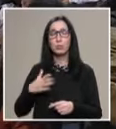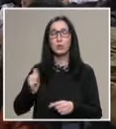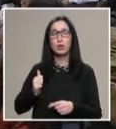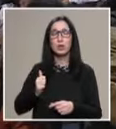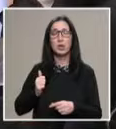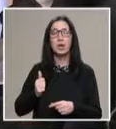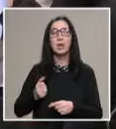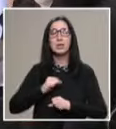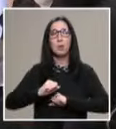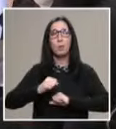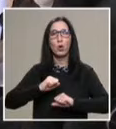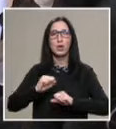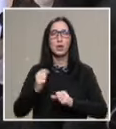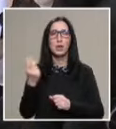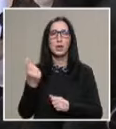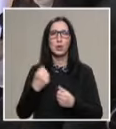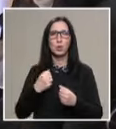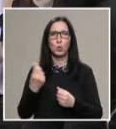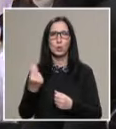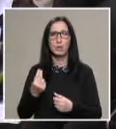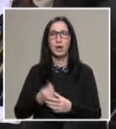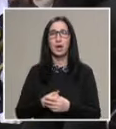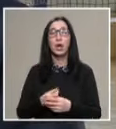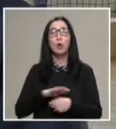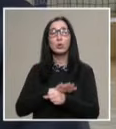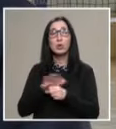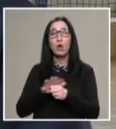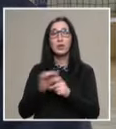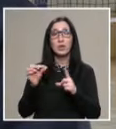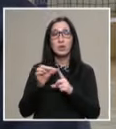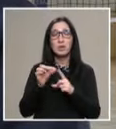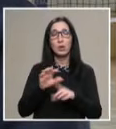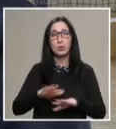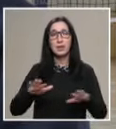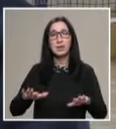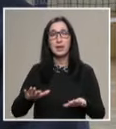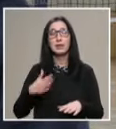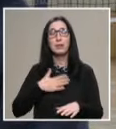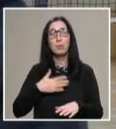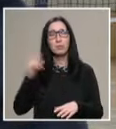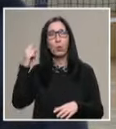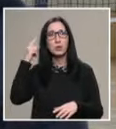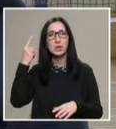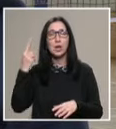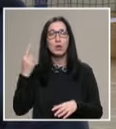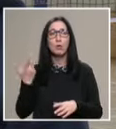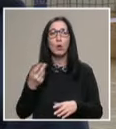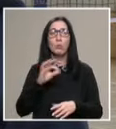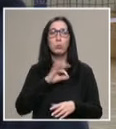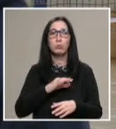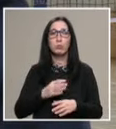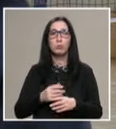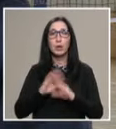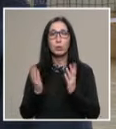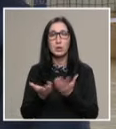от Местен клуб за бойни изкуства. Основната цяло е децата да имат по-осъзнато отношение към живота като